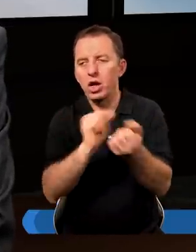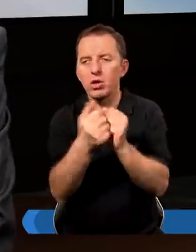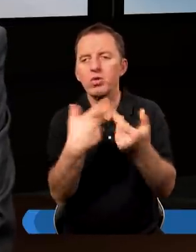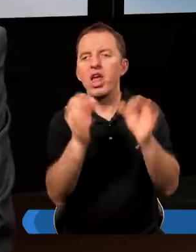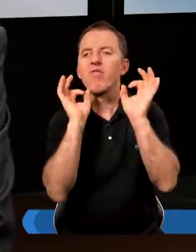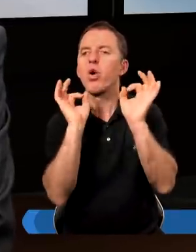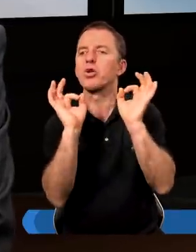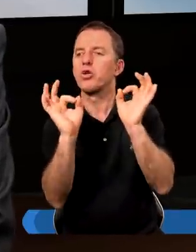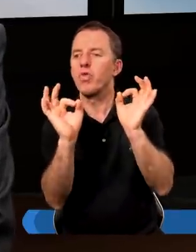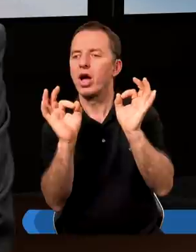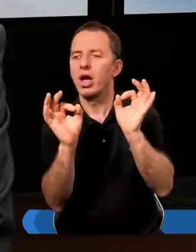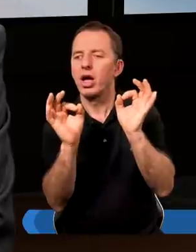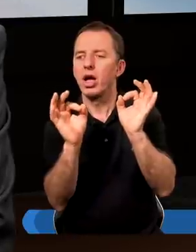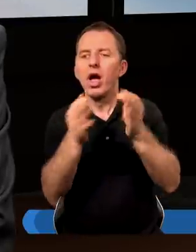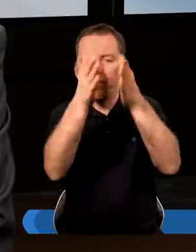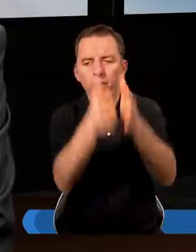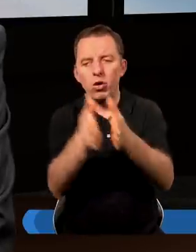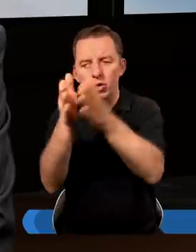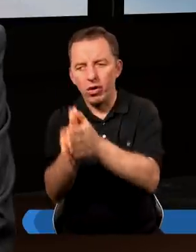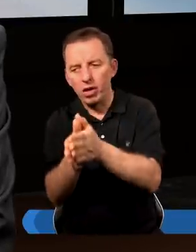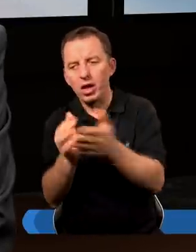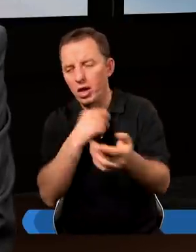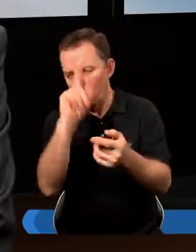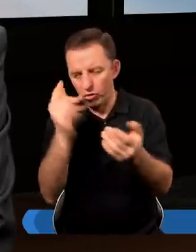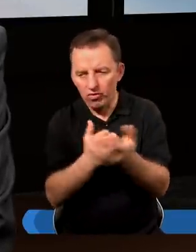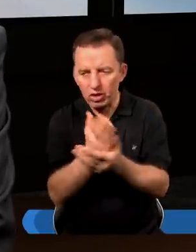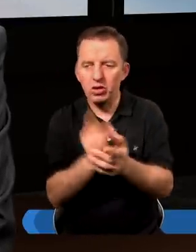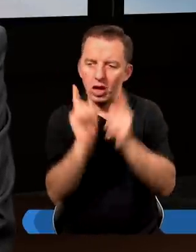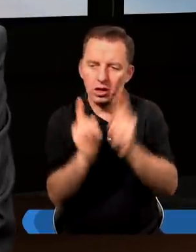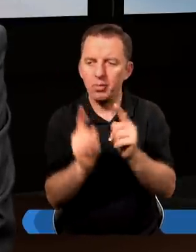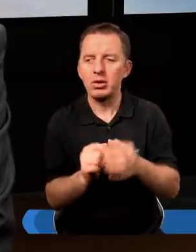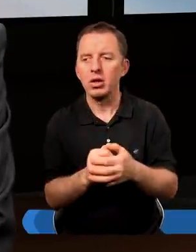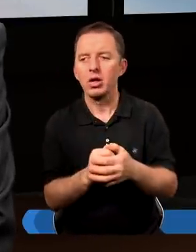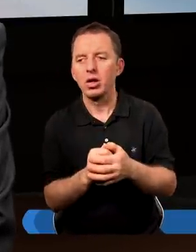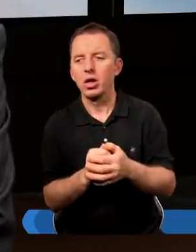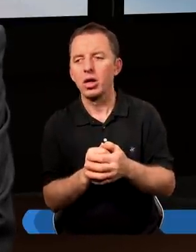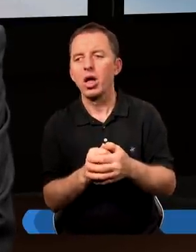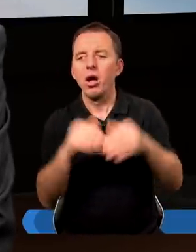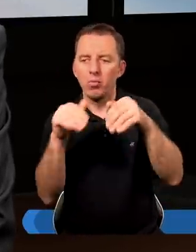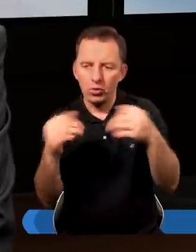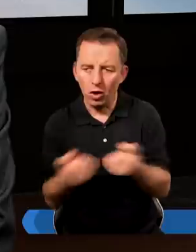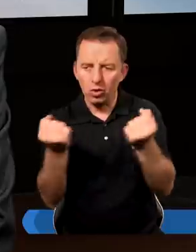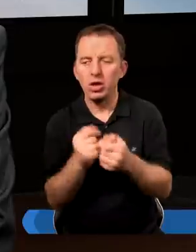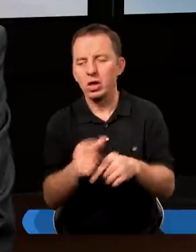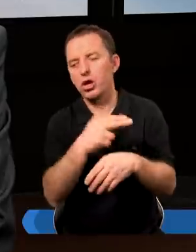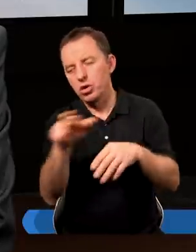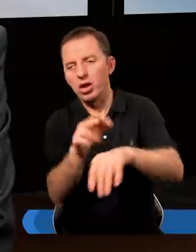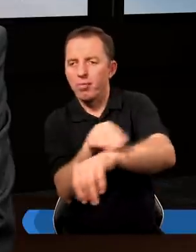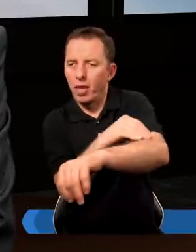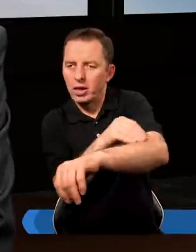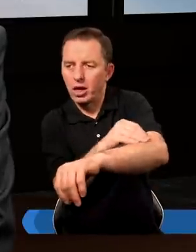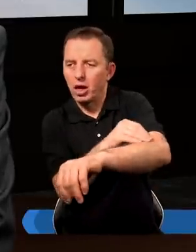niewłaściwe postawy nas, ludzi wierzących. Czasami dążymy do rzeczy